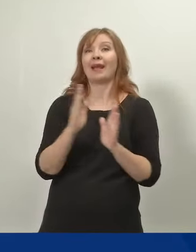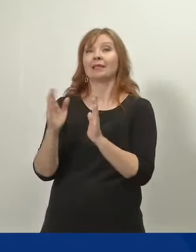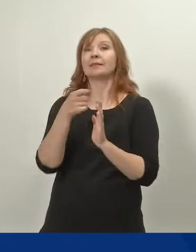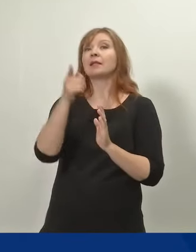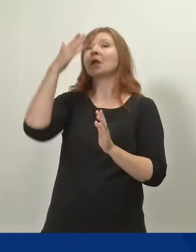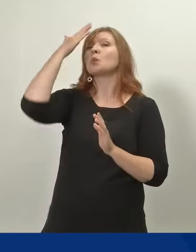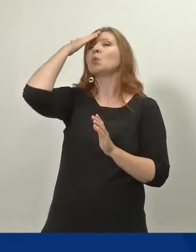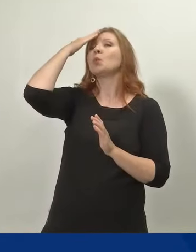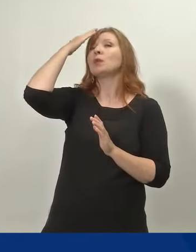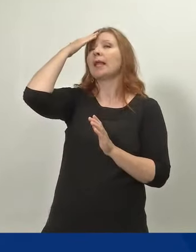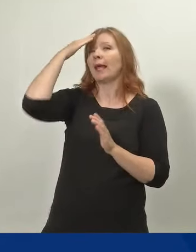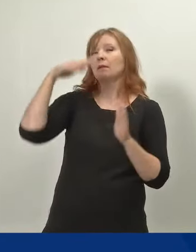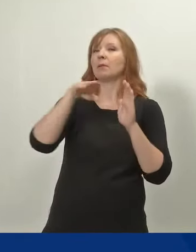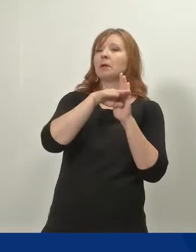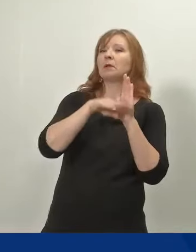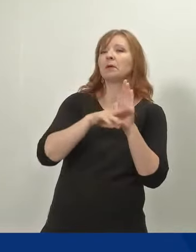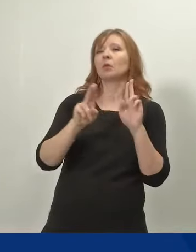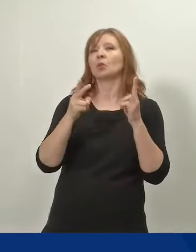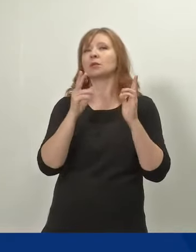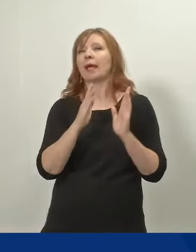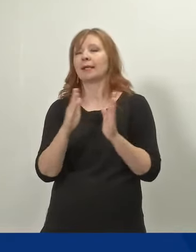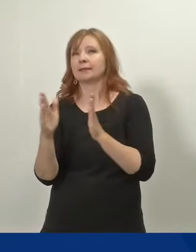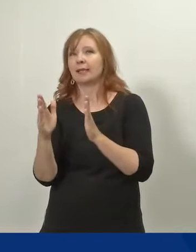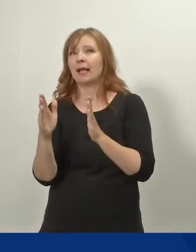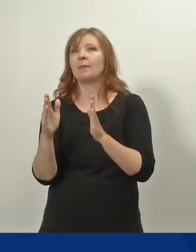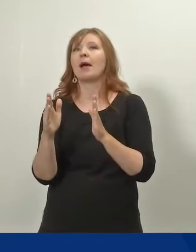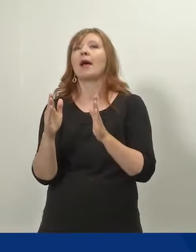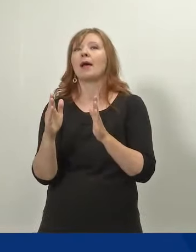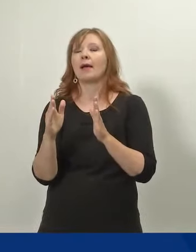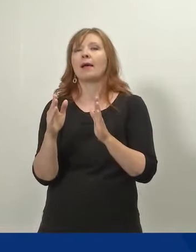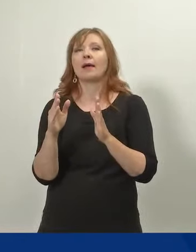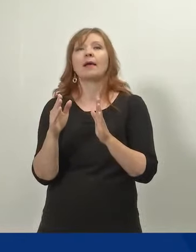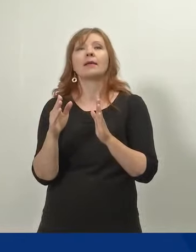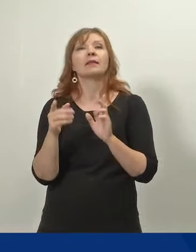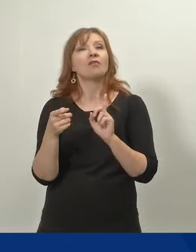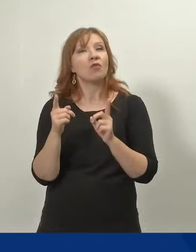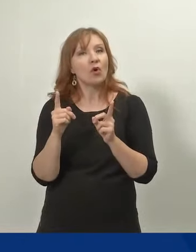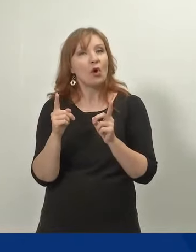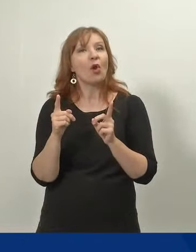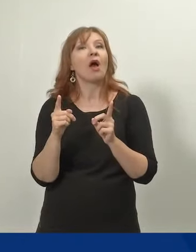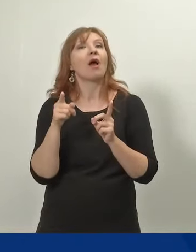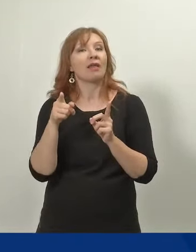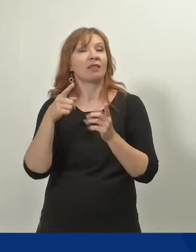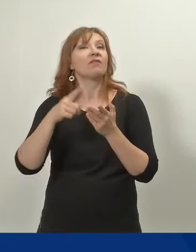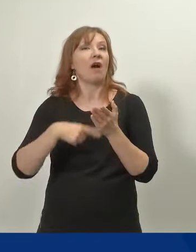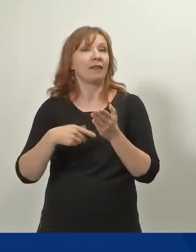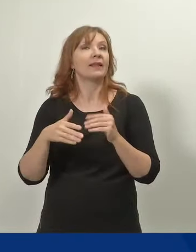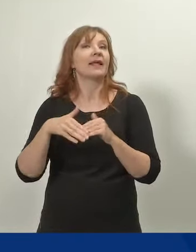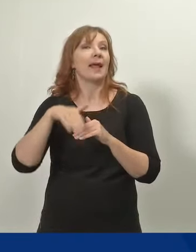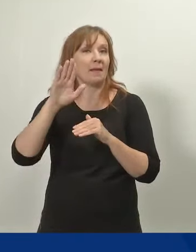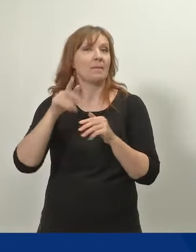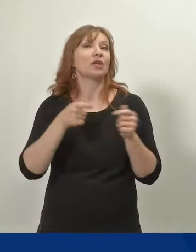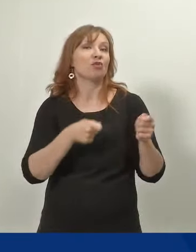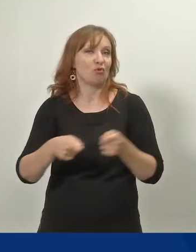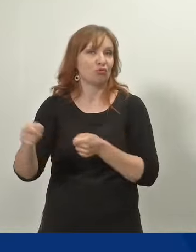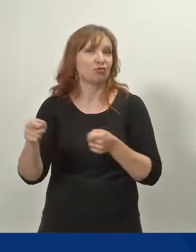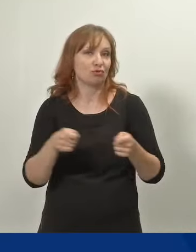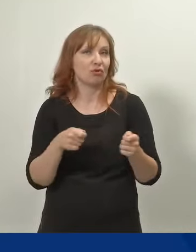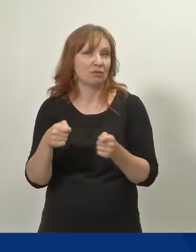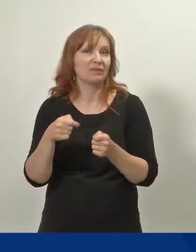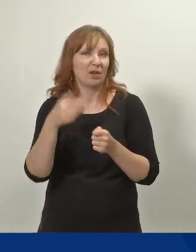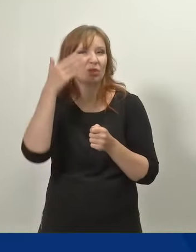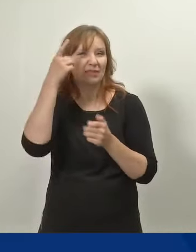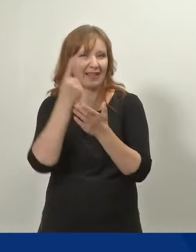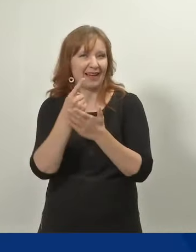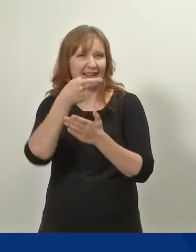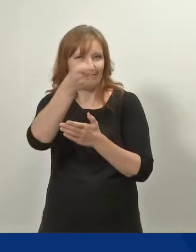järjestelmä ja sen myötä tulevat lisääntyvät joustot. Ja mä uskon, että tämän kiintiön lisäksi